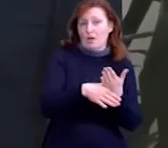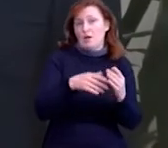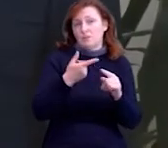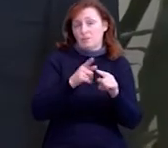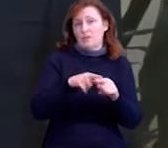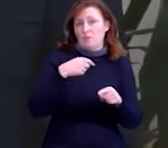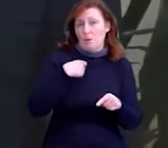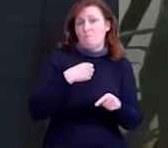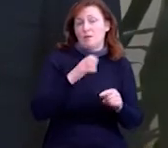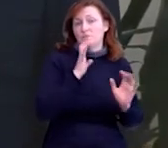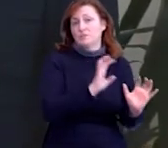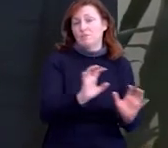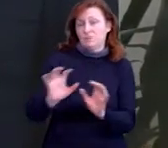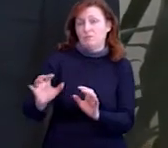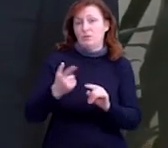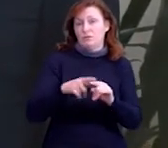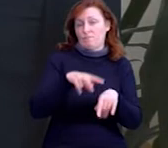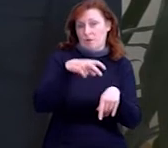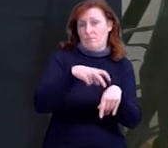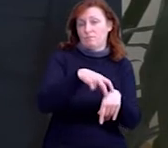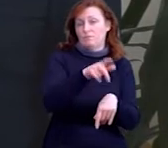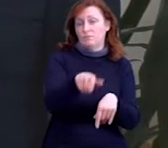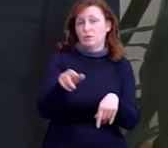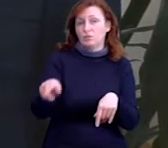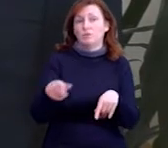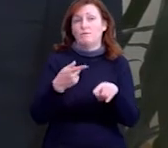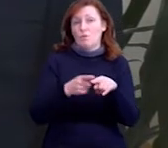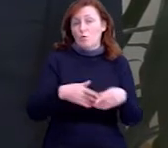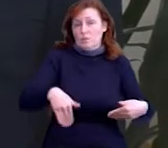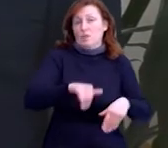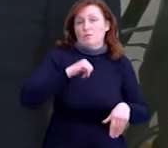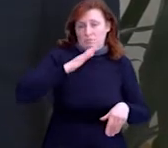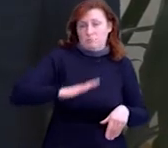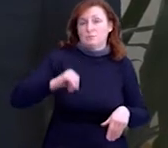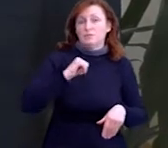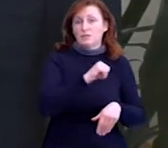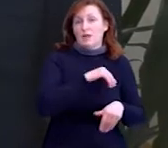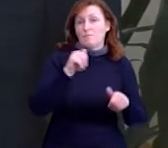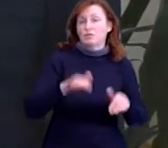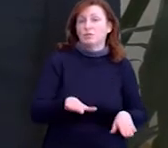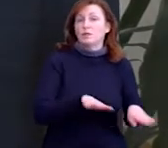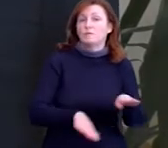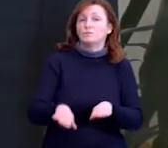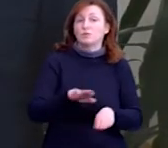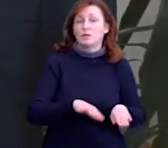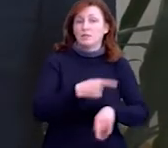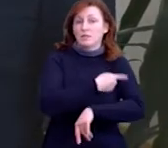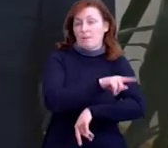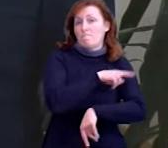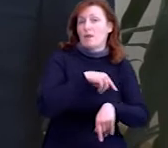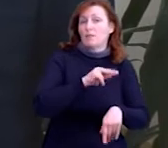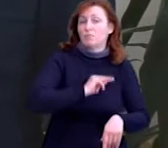працівників, яких треба забезпечити засоби індивідуального захисту. Тобто тих, які в зоні ризику, це медпрацівники,